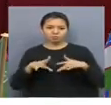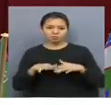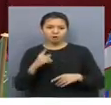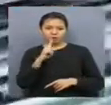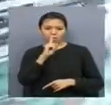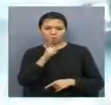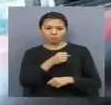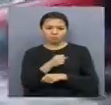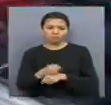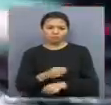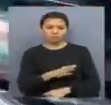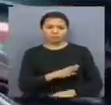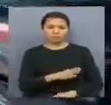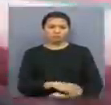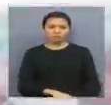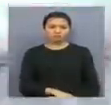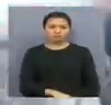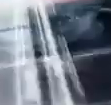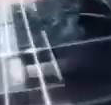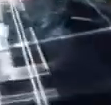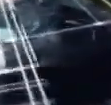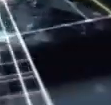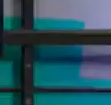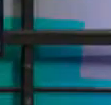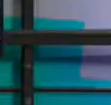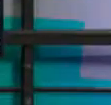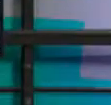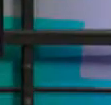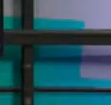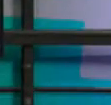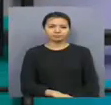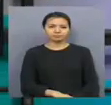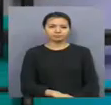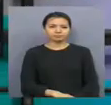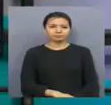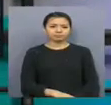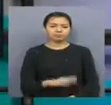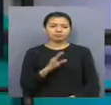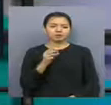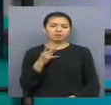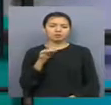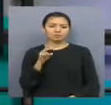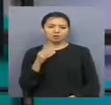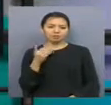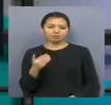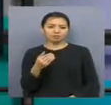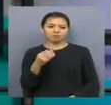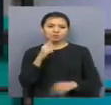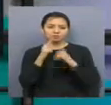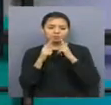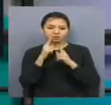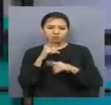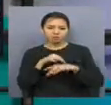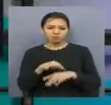бағытты